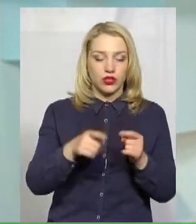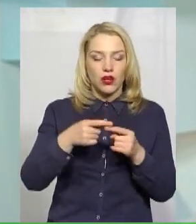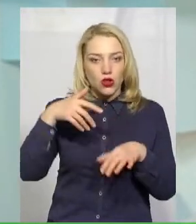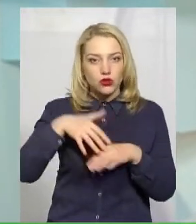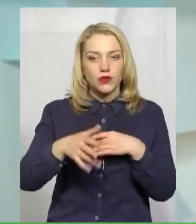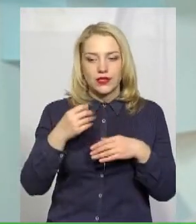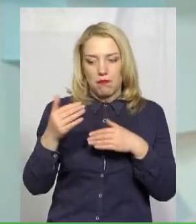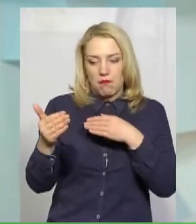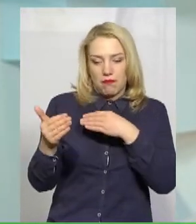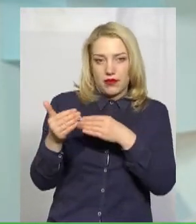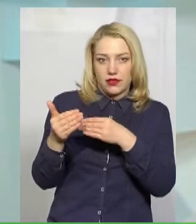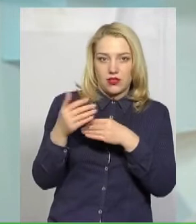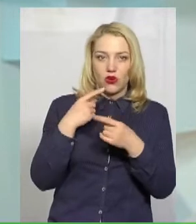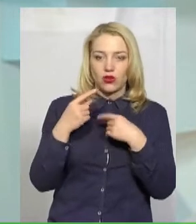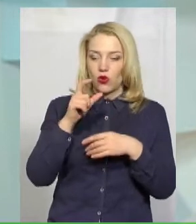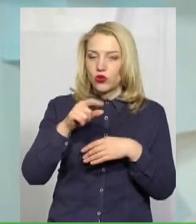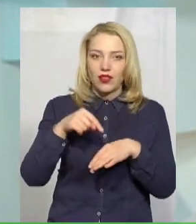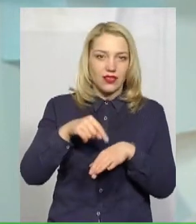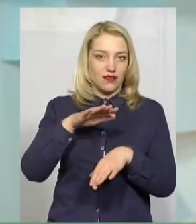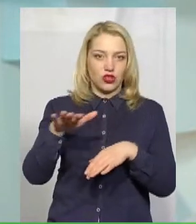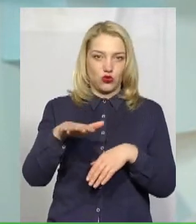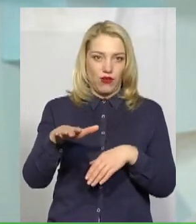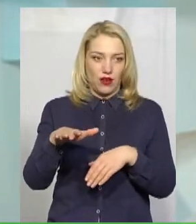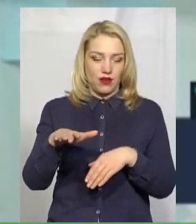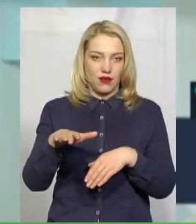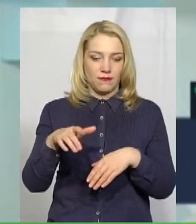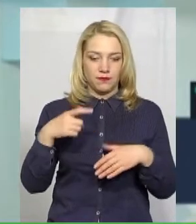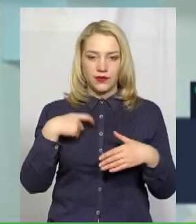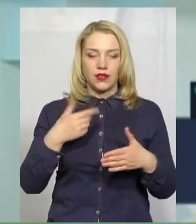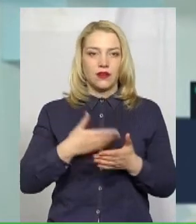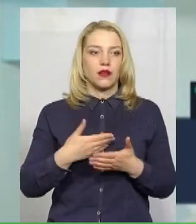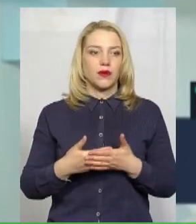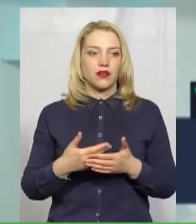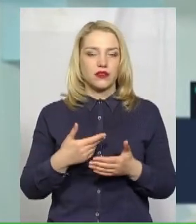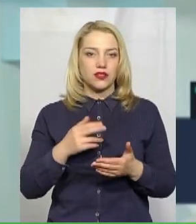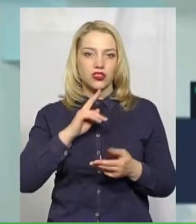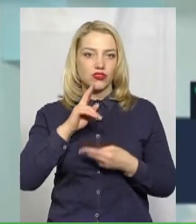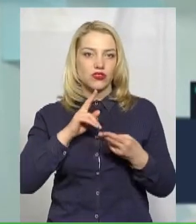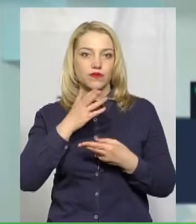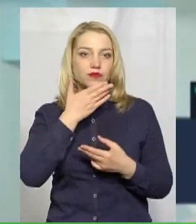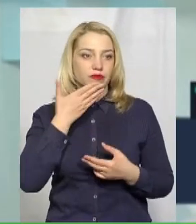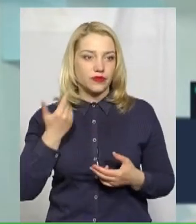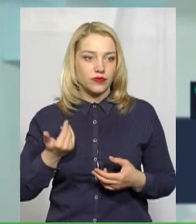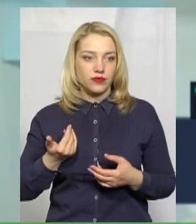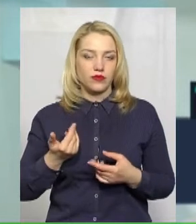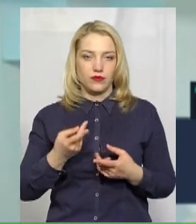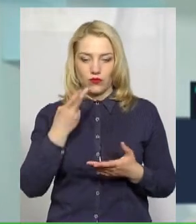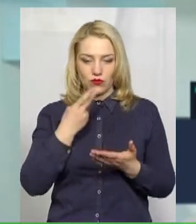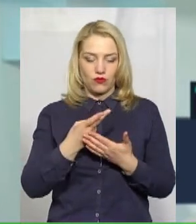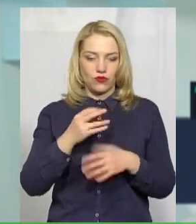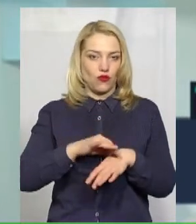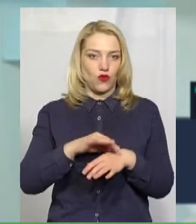говорила вже, людина може не відчувати на собі будь-яких, скажімо так, проявів